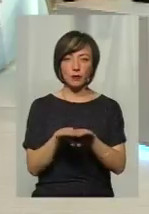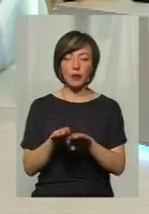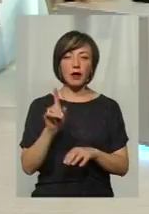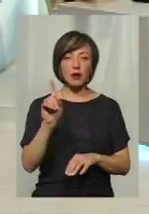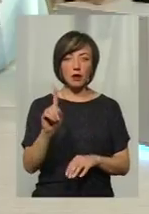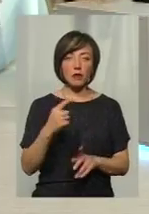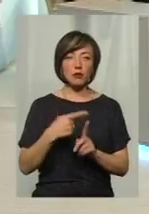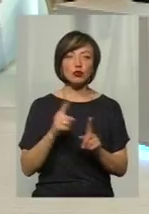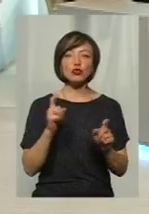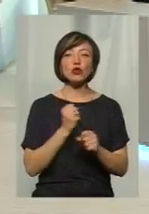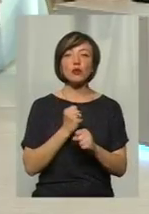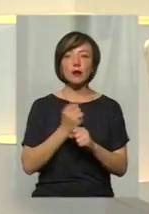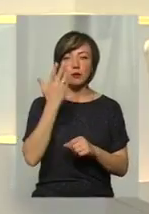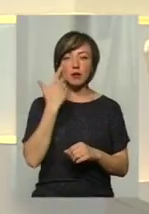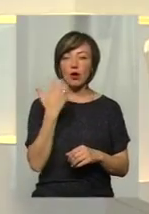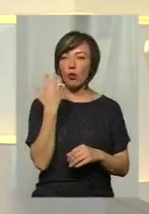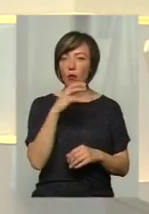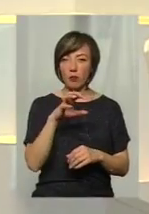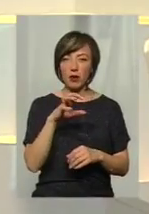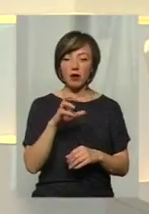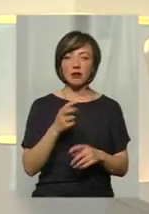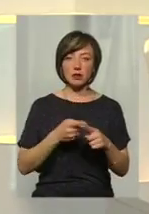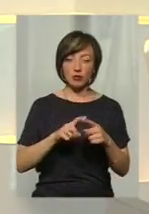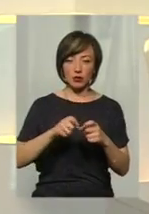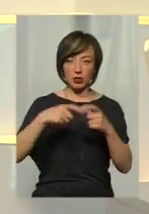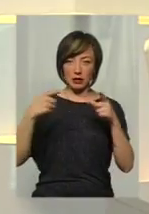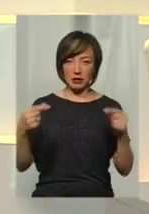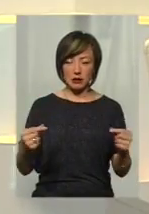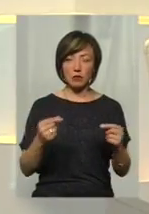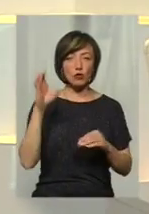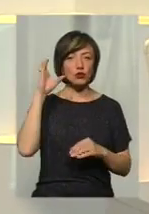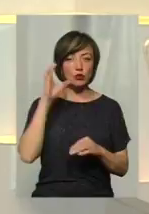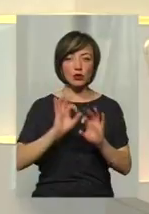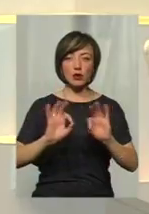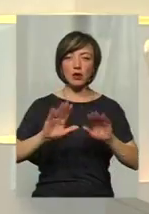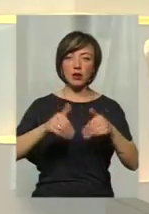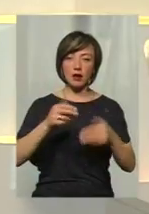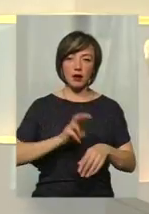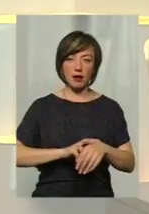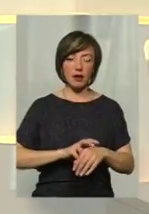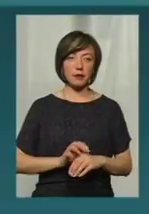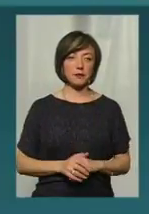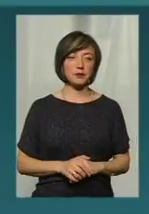речі, що робити при опіках борщівником? Давайте послухаємо, що радять лікарі.